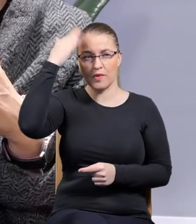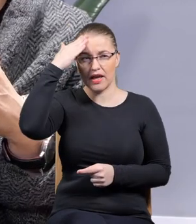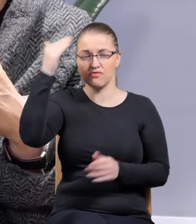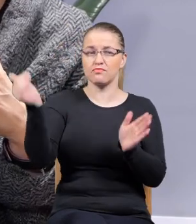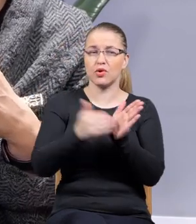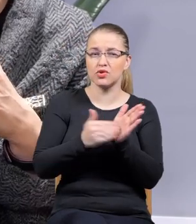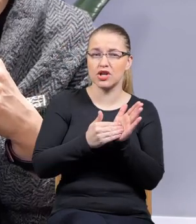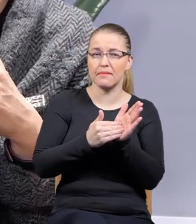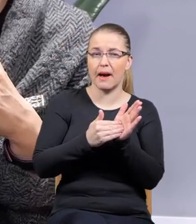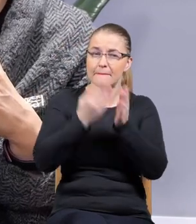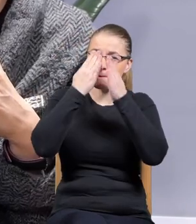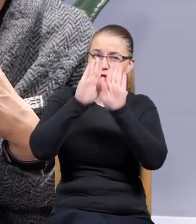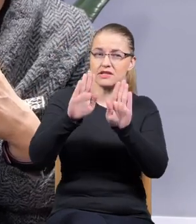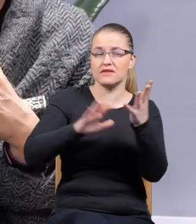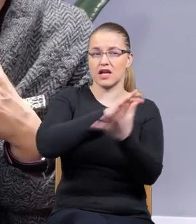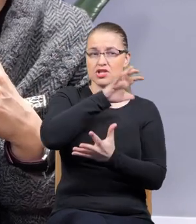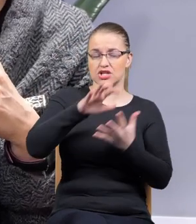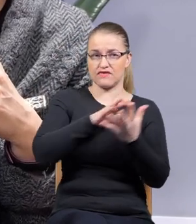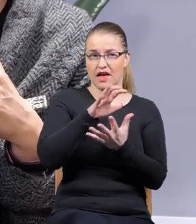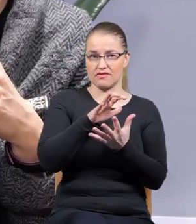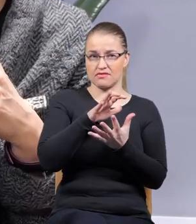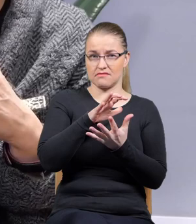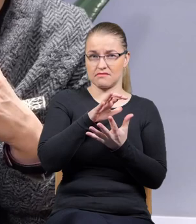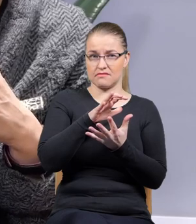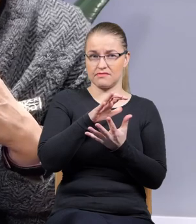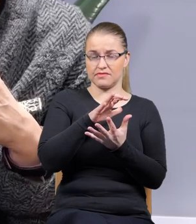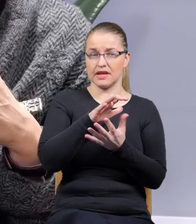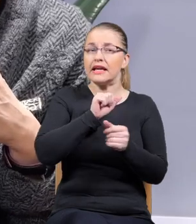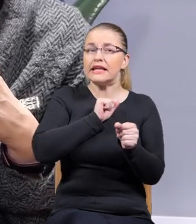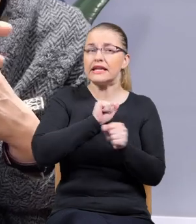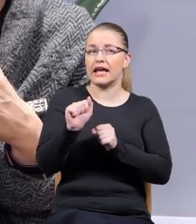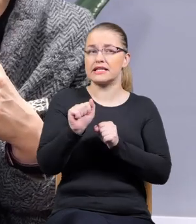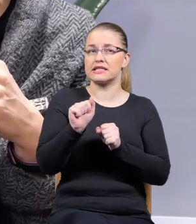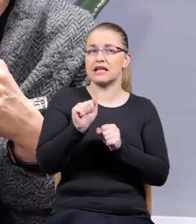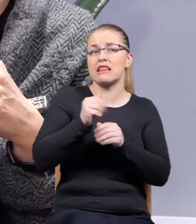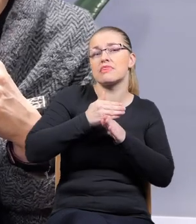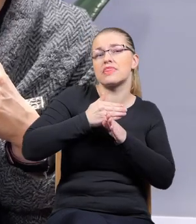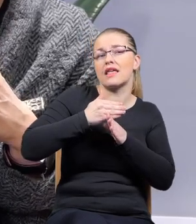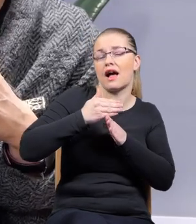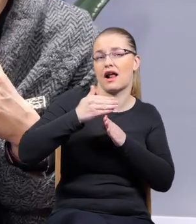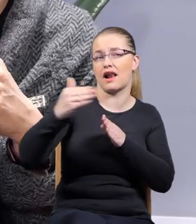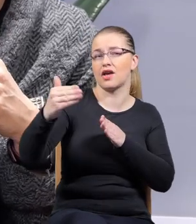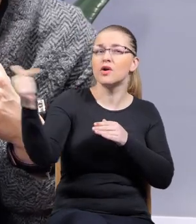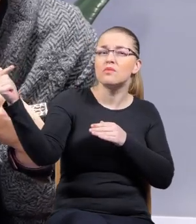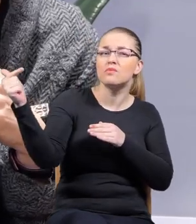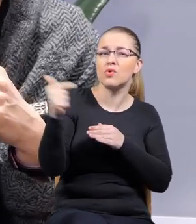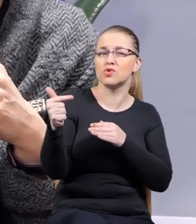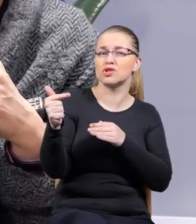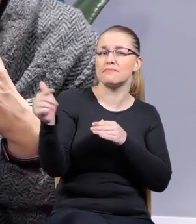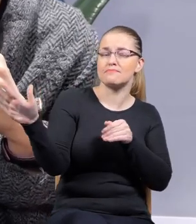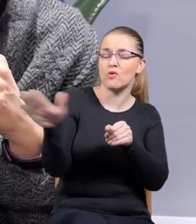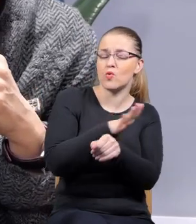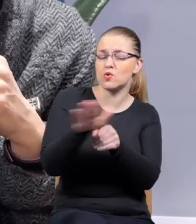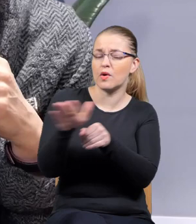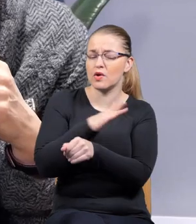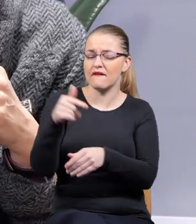odzwierciedlenia świata zakłada jakiś rodzaj kontinuum, że to musi być zwarte, że to musi mieć sens